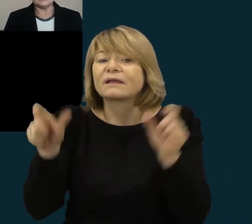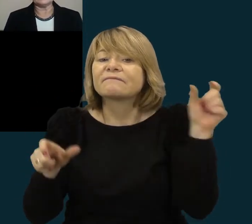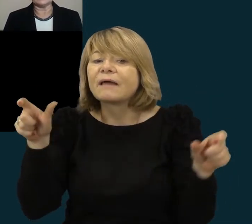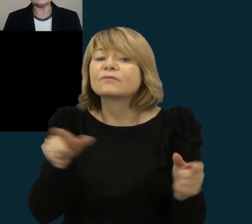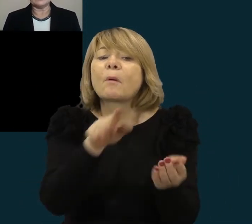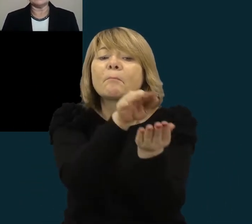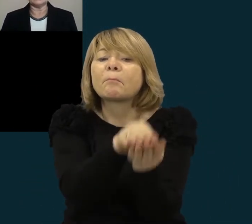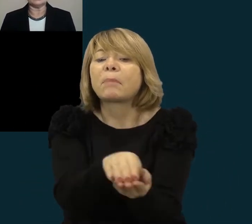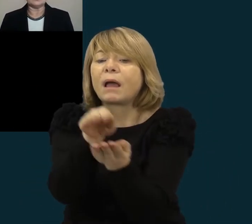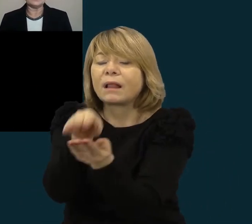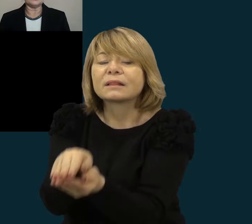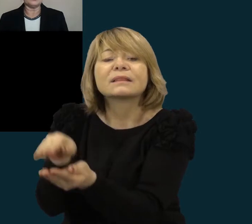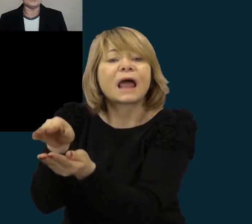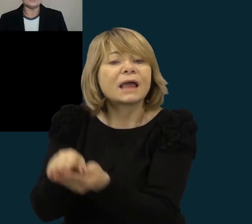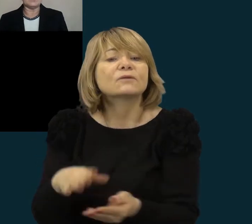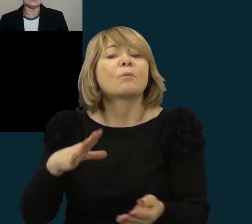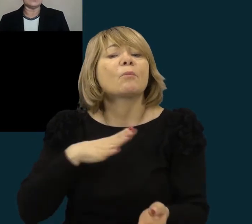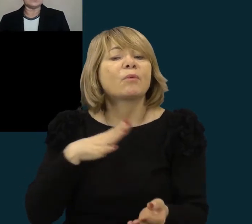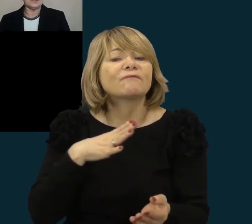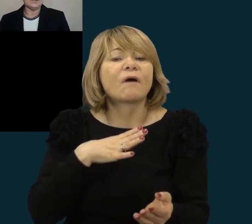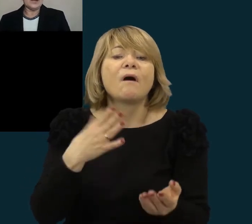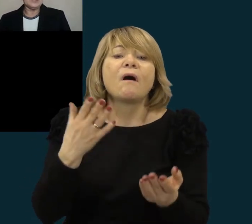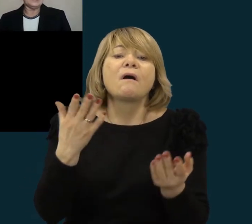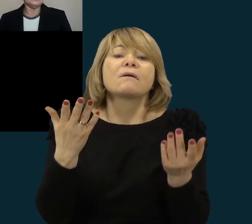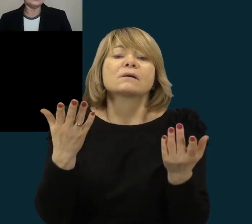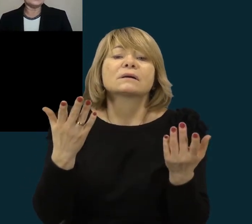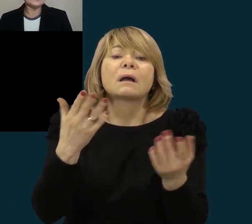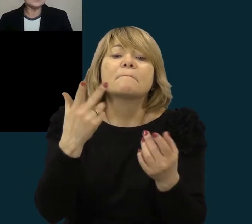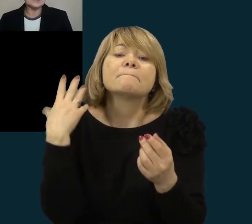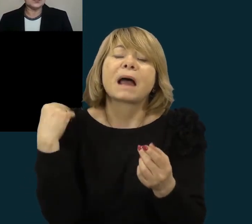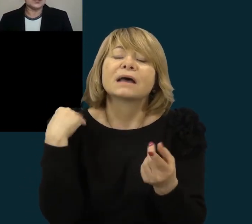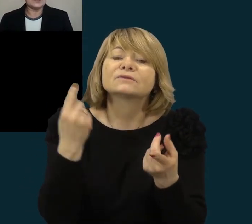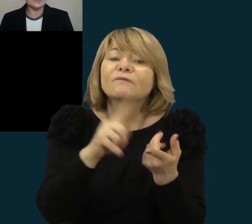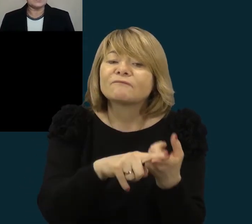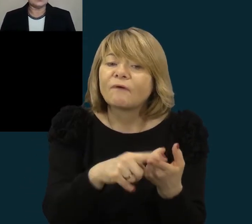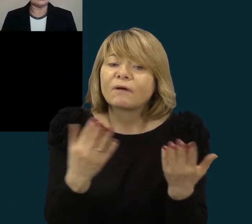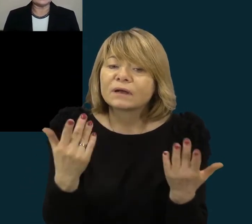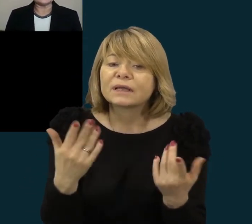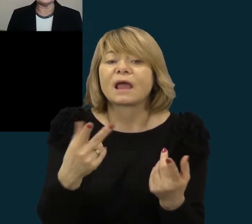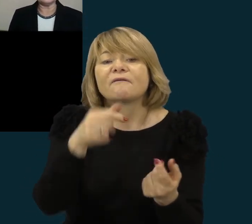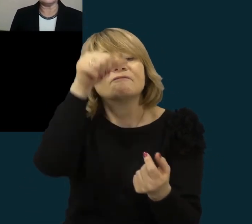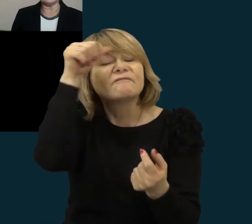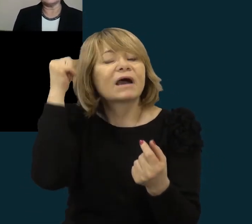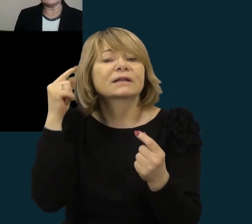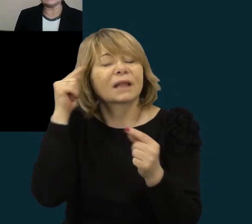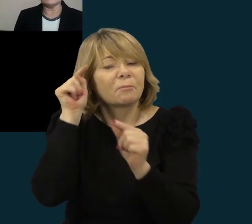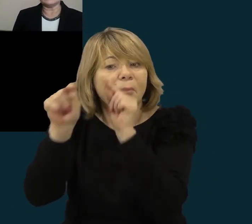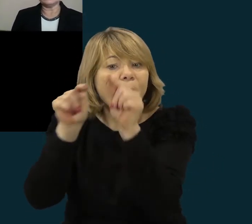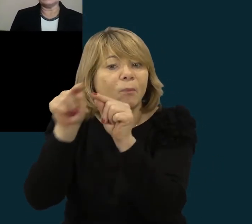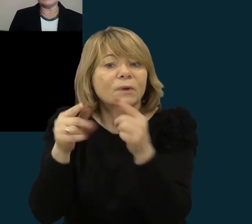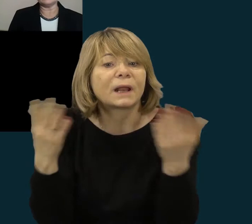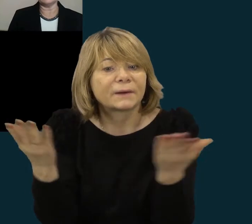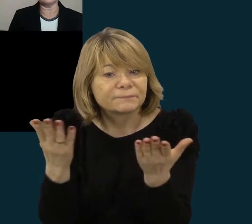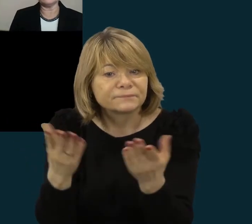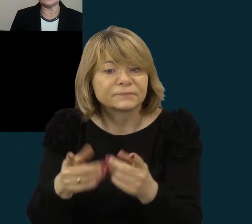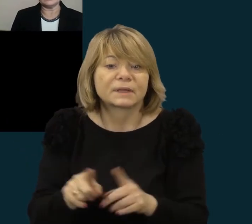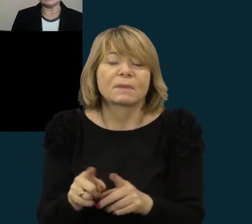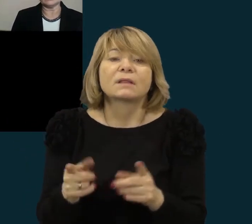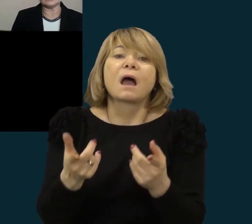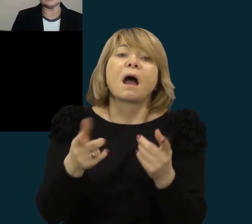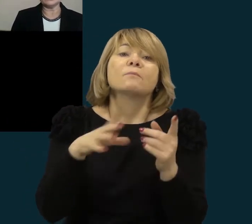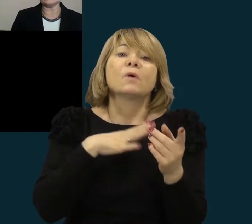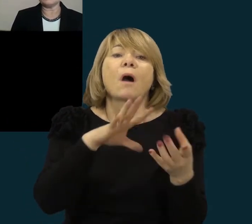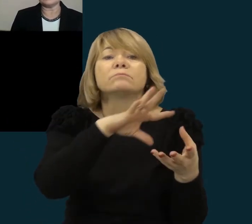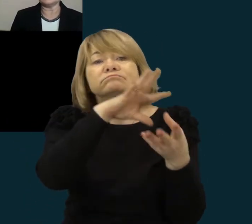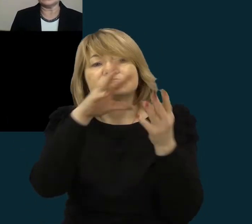menšėje gyvenimo trukmė ir populiariausi vardai. Buvo tikslas projektinės veiklos apskaičiuoti vidutinę gyventojų gyvenimo trukmė ir